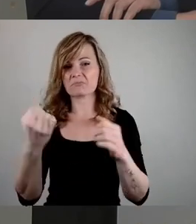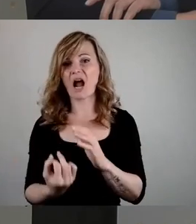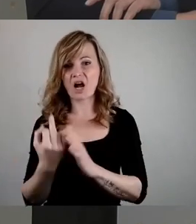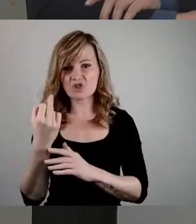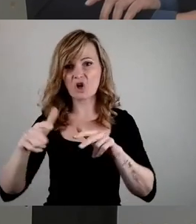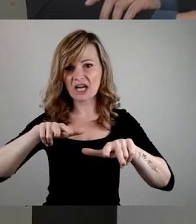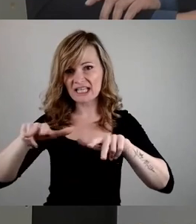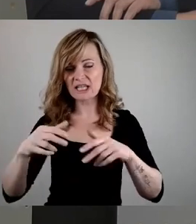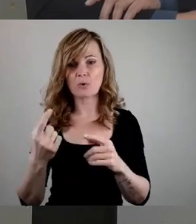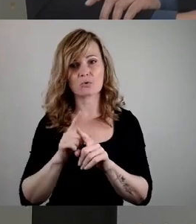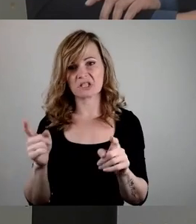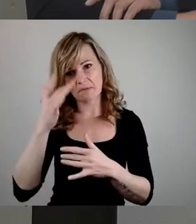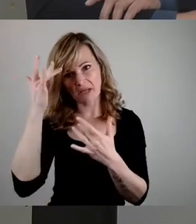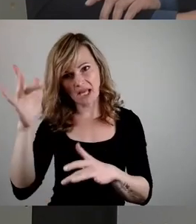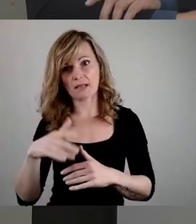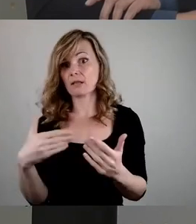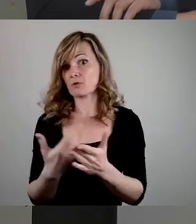wenn das wohl deutsche Staatsräson ist.